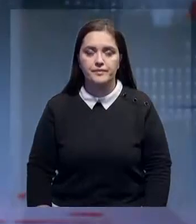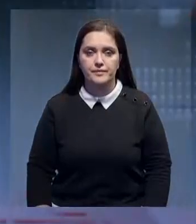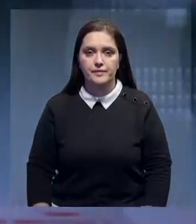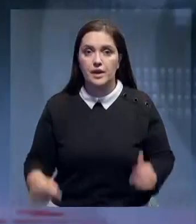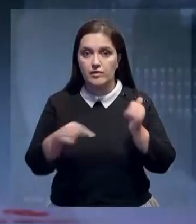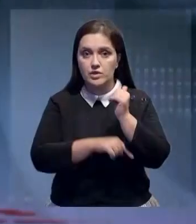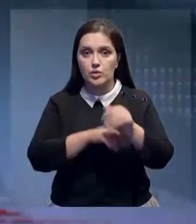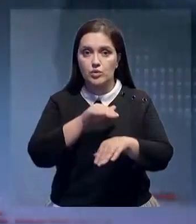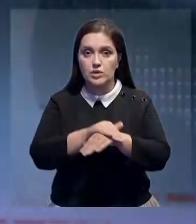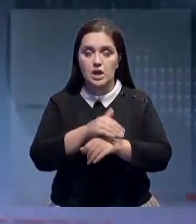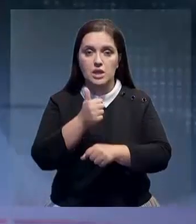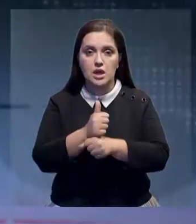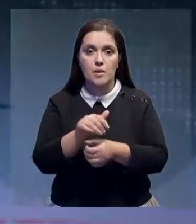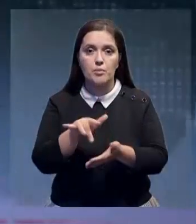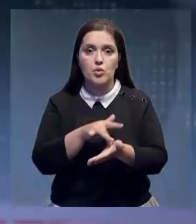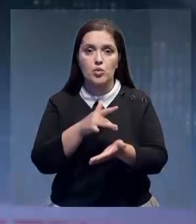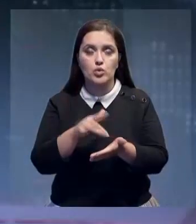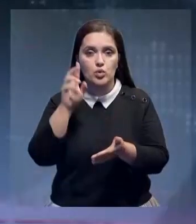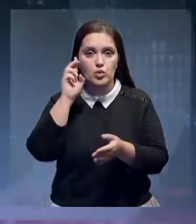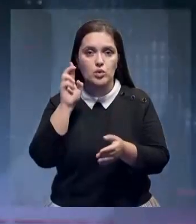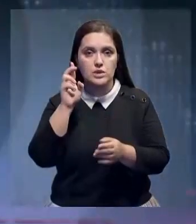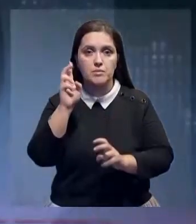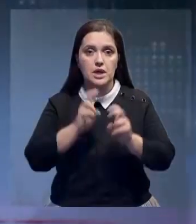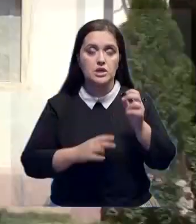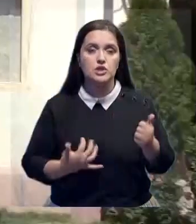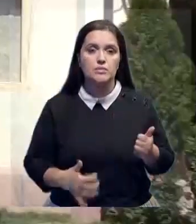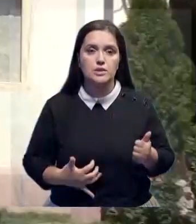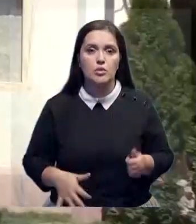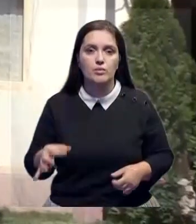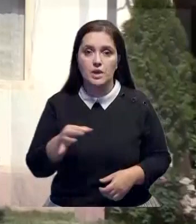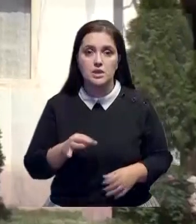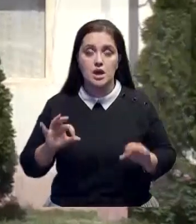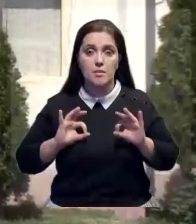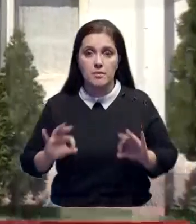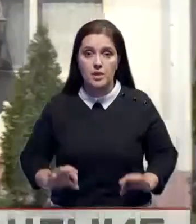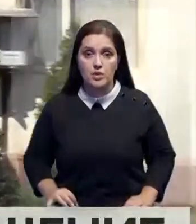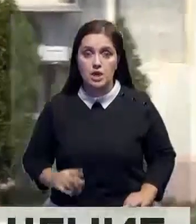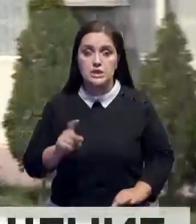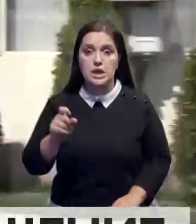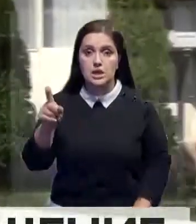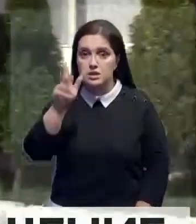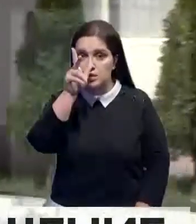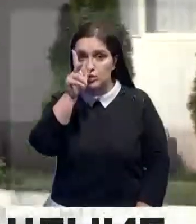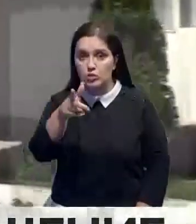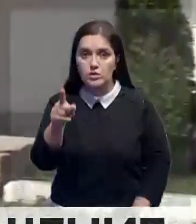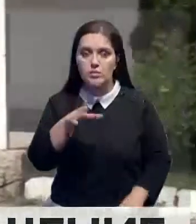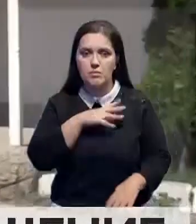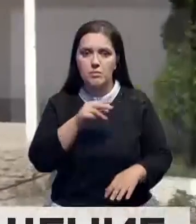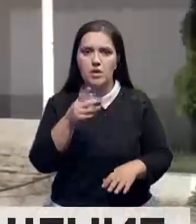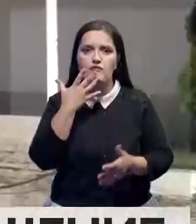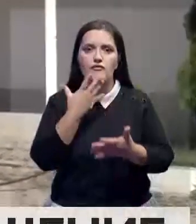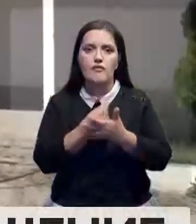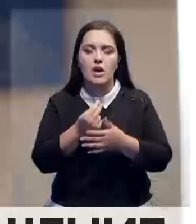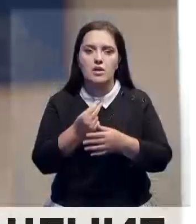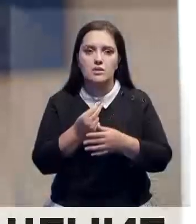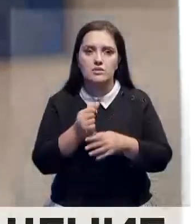В хищении улечили главного бухгалтера одного из предприятий, госпредприятий Джамбылской области. По данным прокуратуры, за три года она перевела на свои